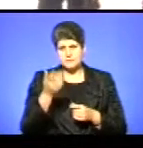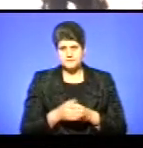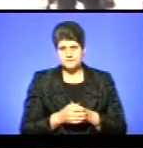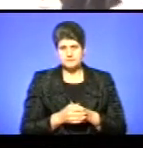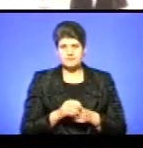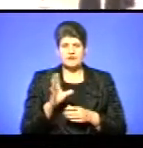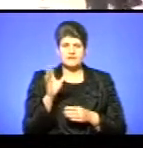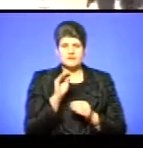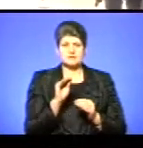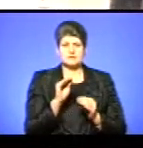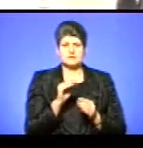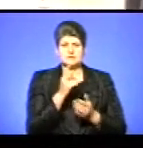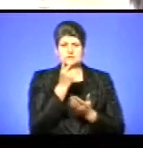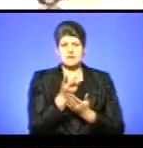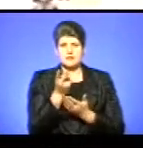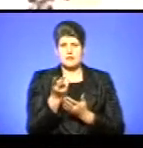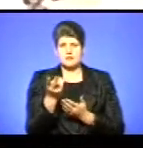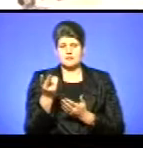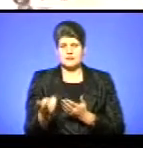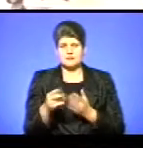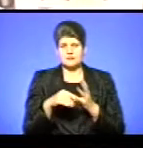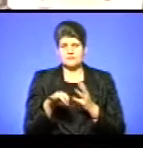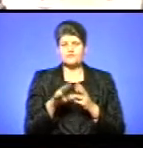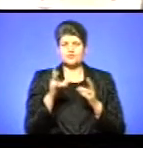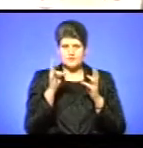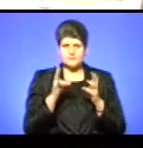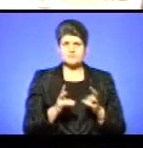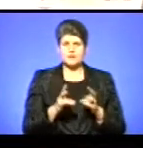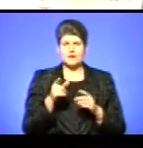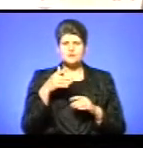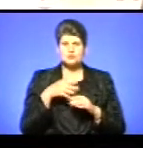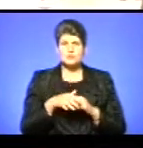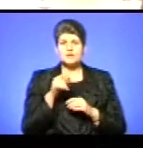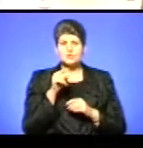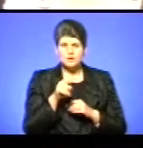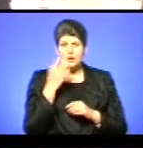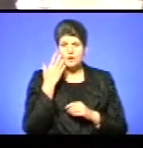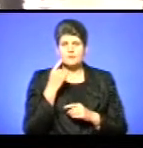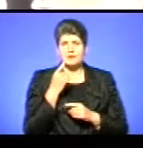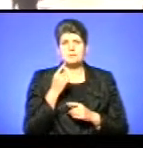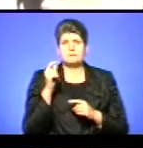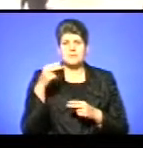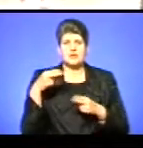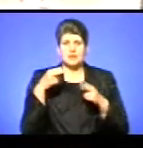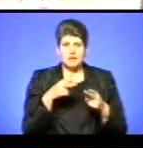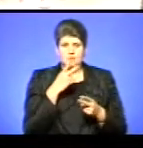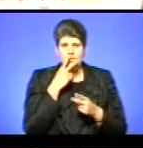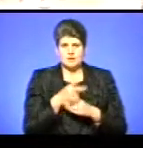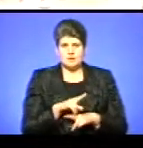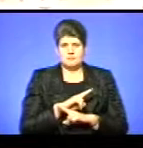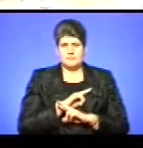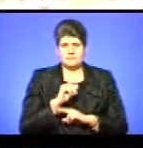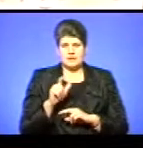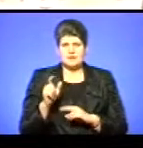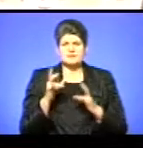їх всі складали на брудну землю. Справді всю небезпеку я усвідомила лише тоді, коли ми приїхали, коли я побачила мертві тіла. Небезпека була.